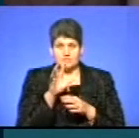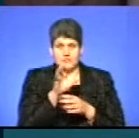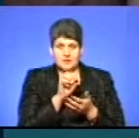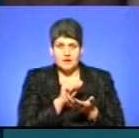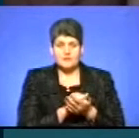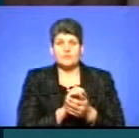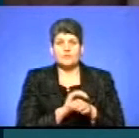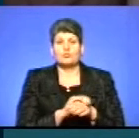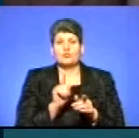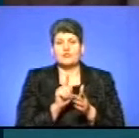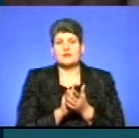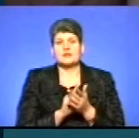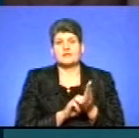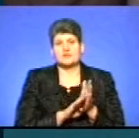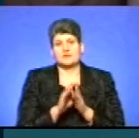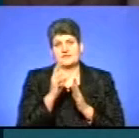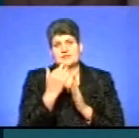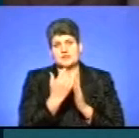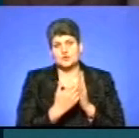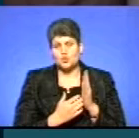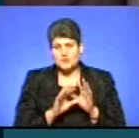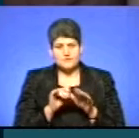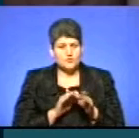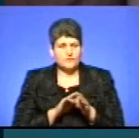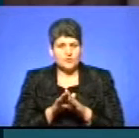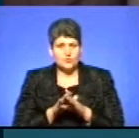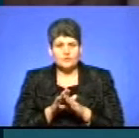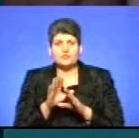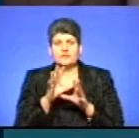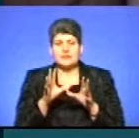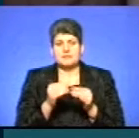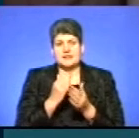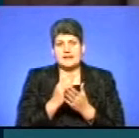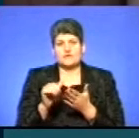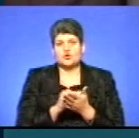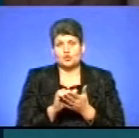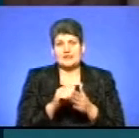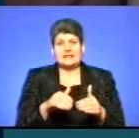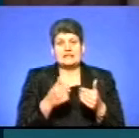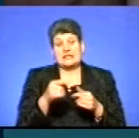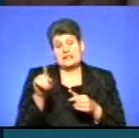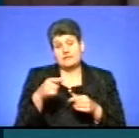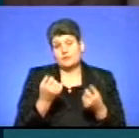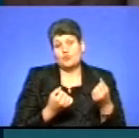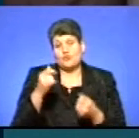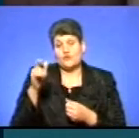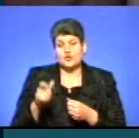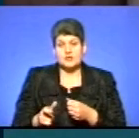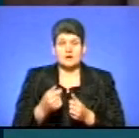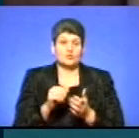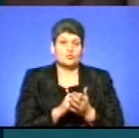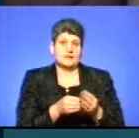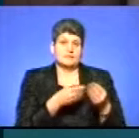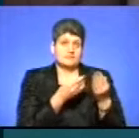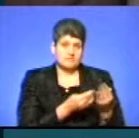інструкцій щодо цього приведуть рукам, а також, відповідно, при наявності документів надати на вимогу водію їх